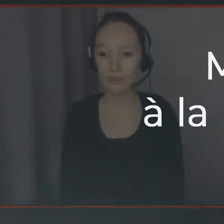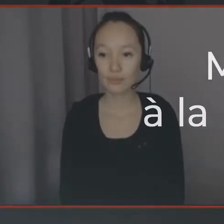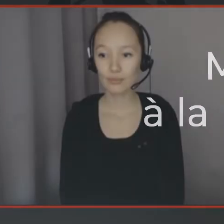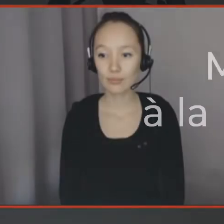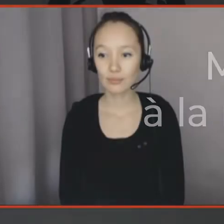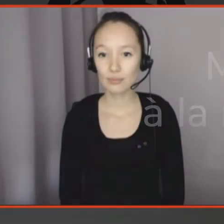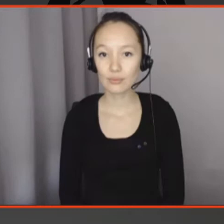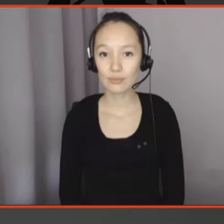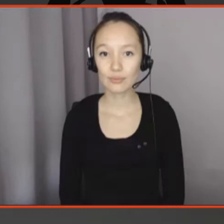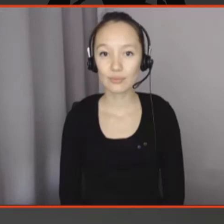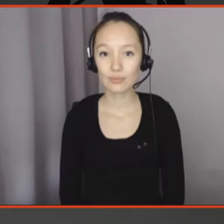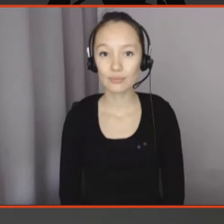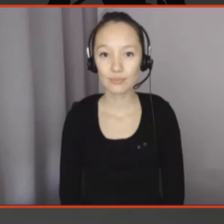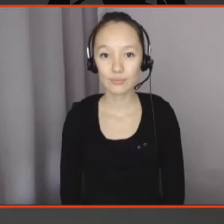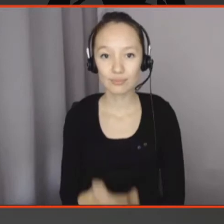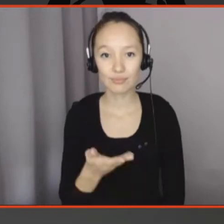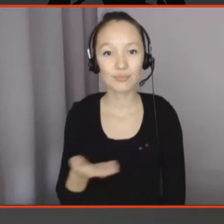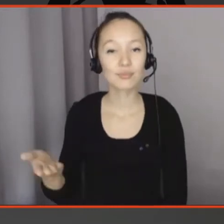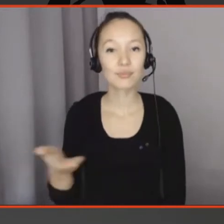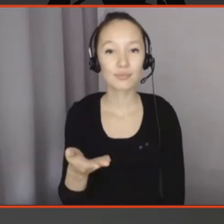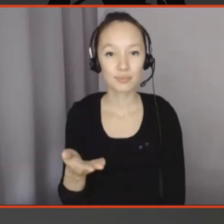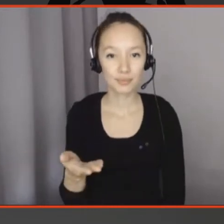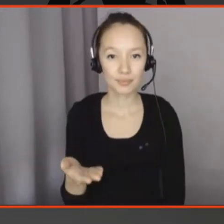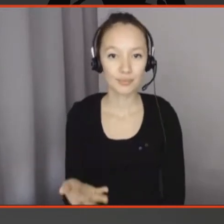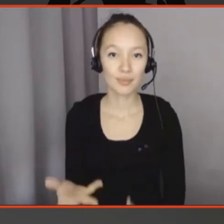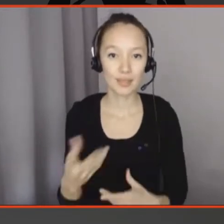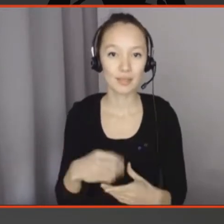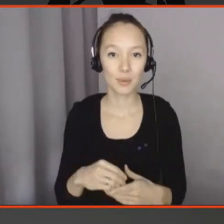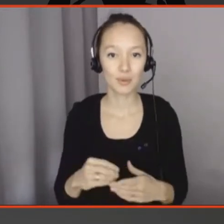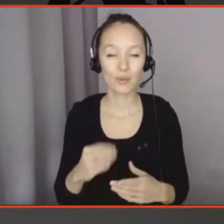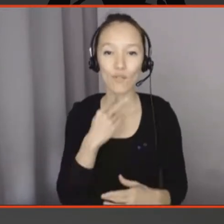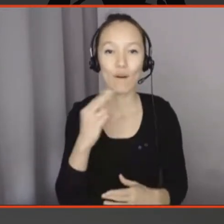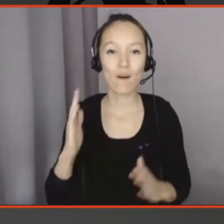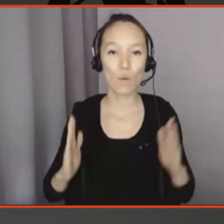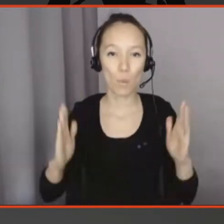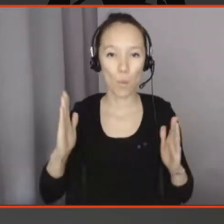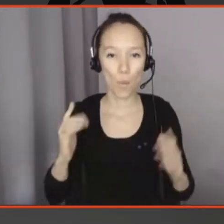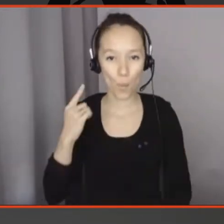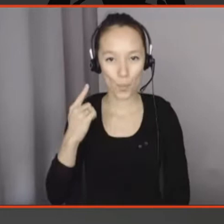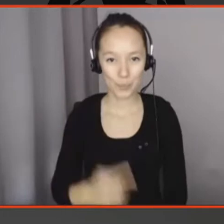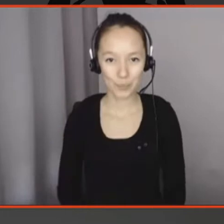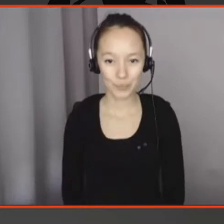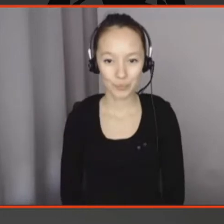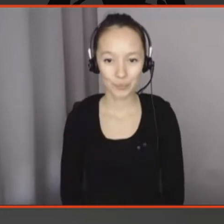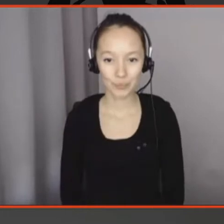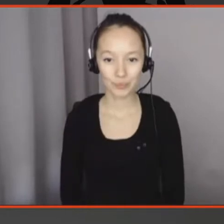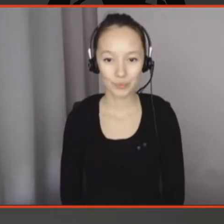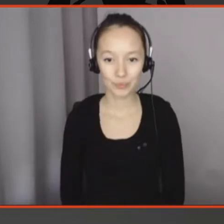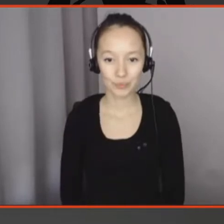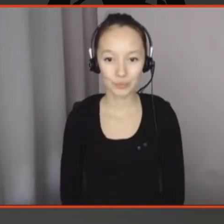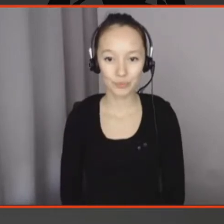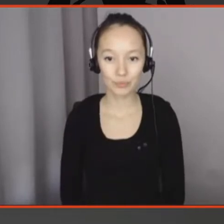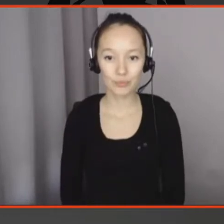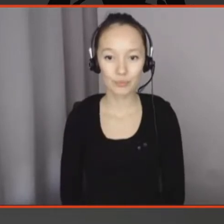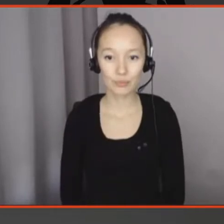Chères participantes et chers participants, bienvenue à cette conférence d'ouverture de BlindWebMix. Ouh là là